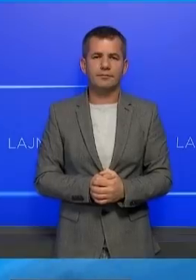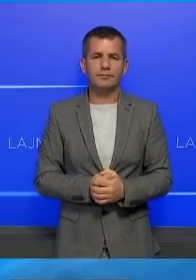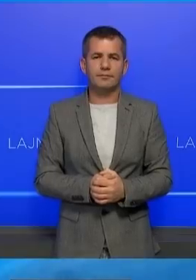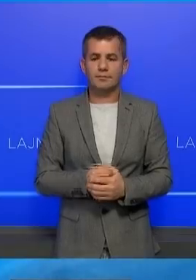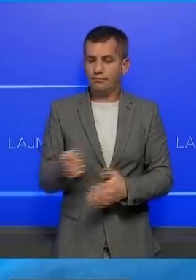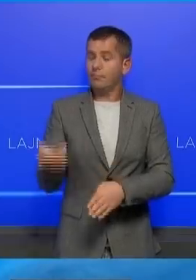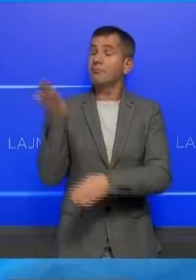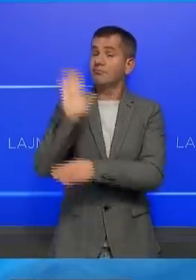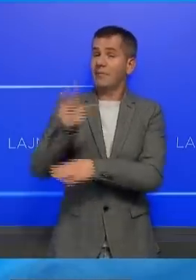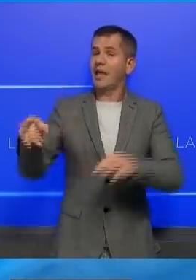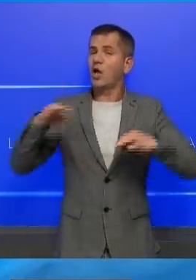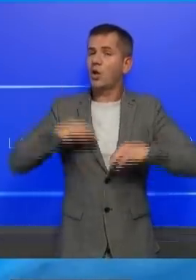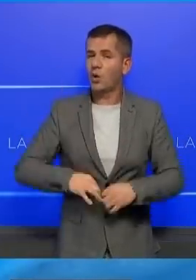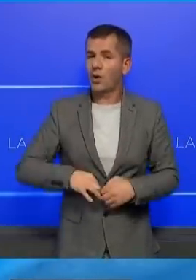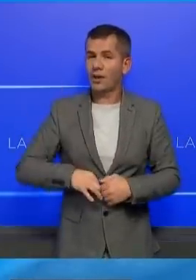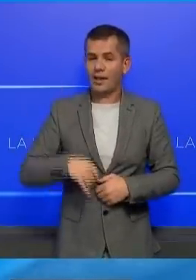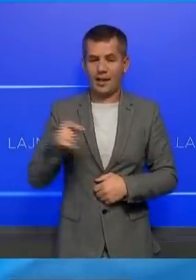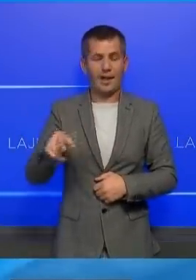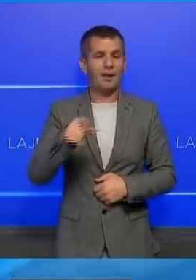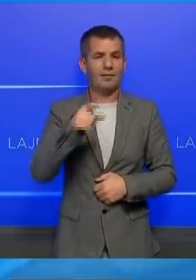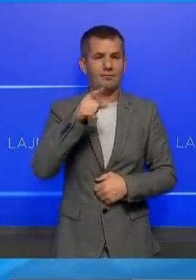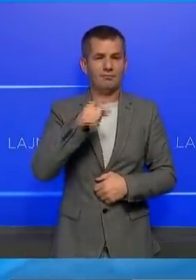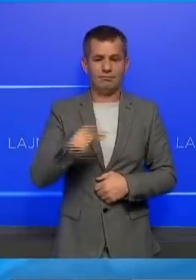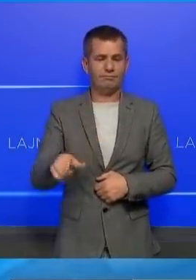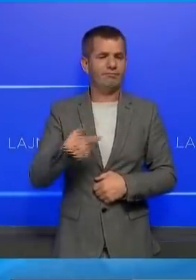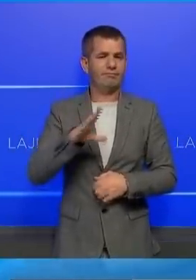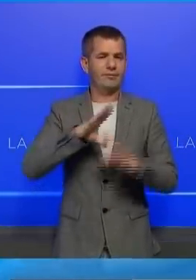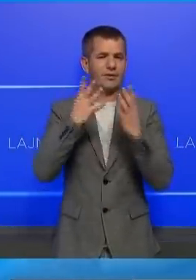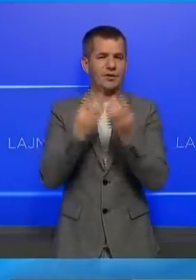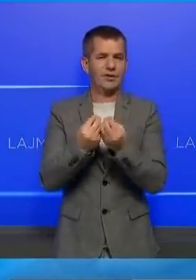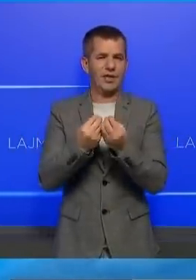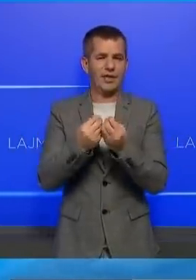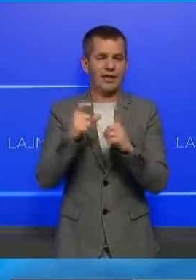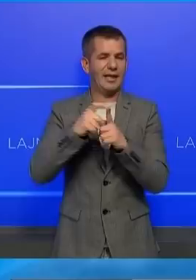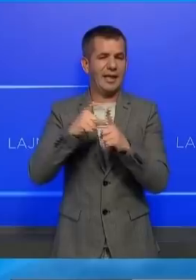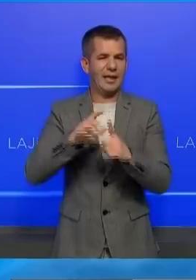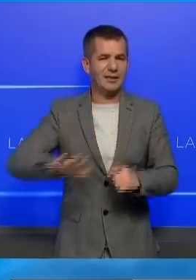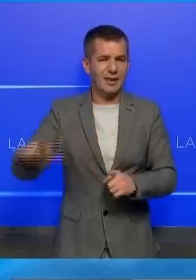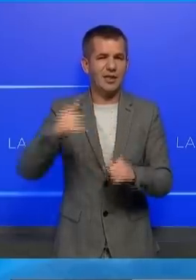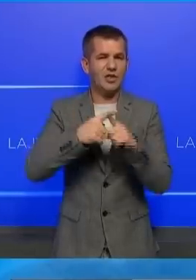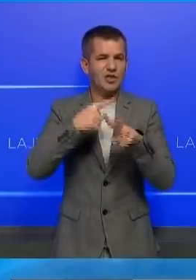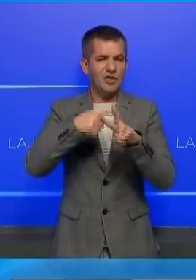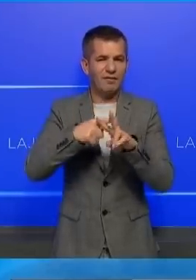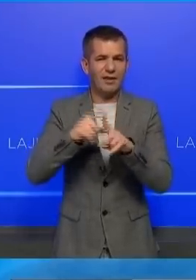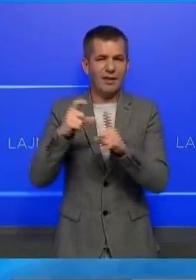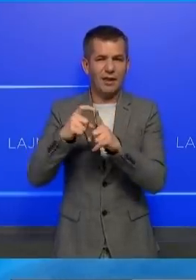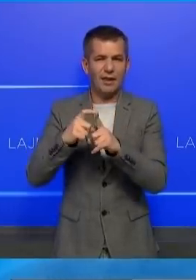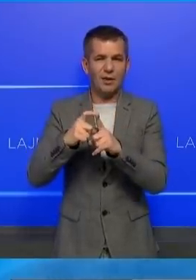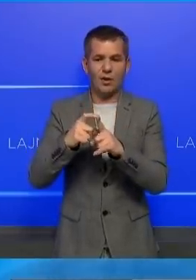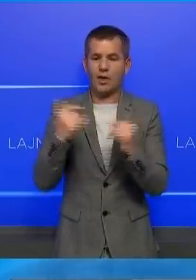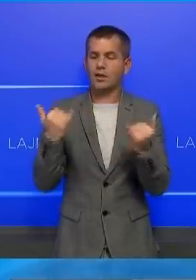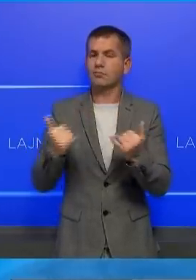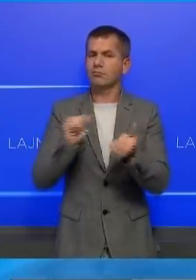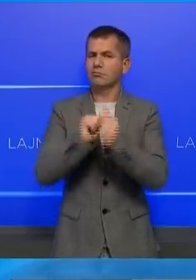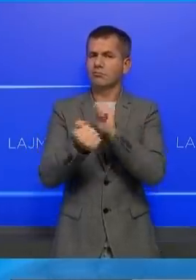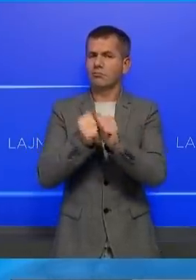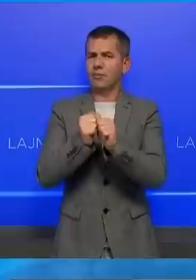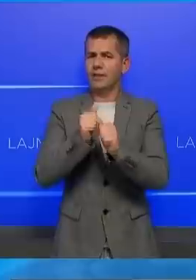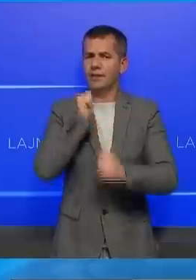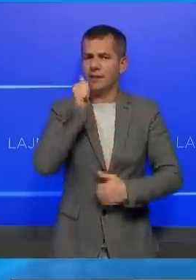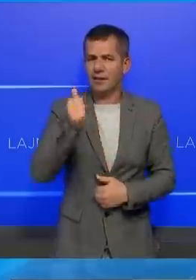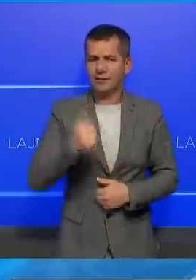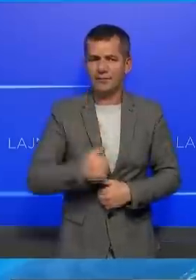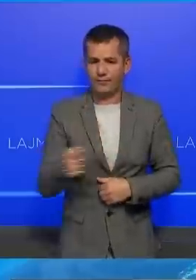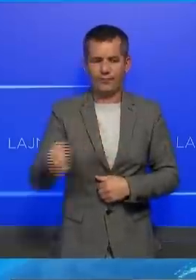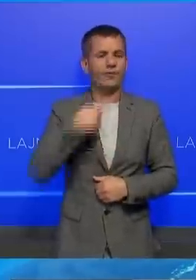Kandidati për kretari iniciatives qytetare Grin për Drenas Gjavi Drenori është sulmuar sot gjatë ditës. Drenori